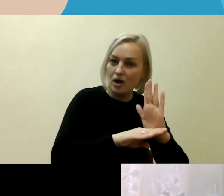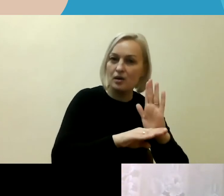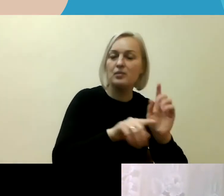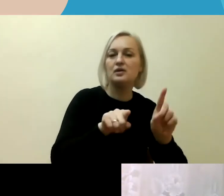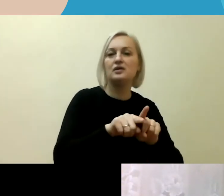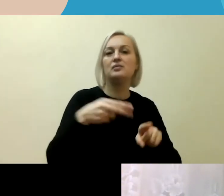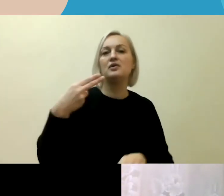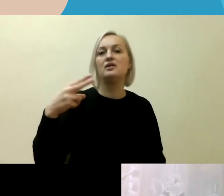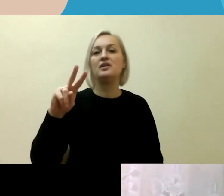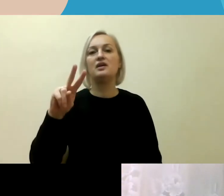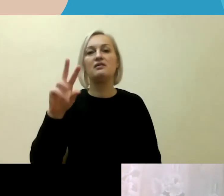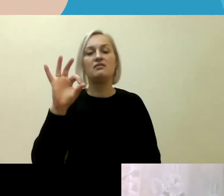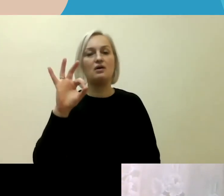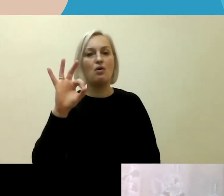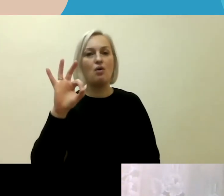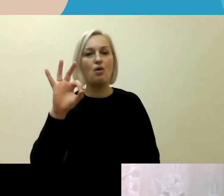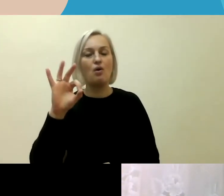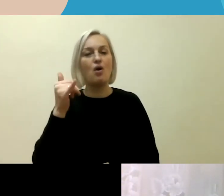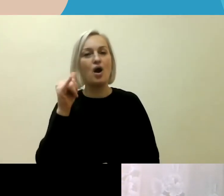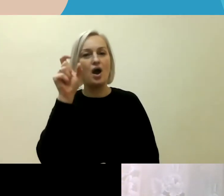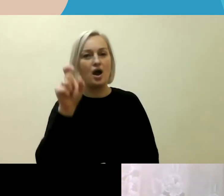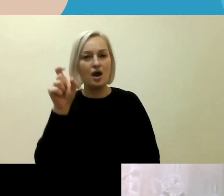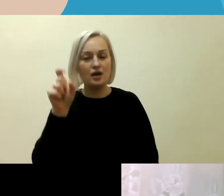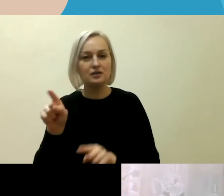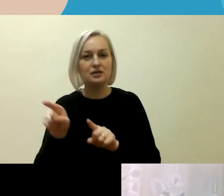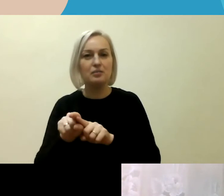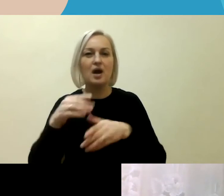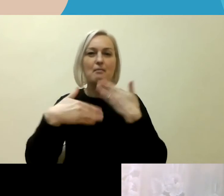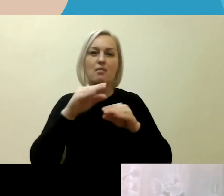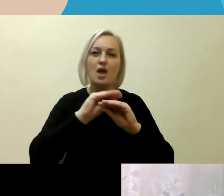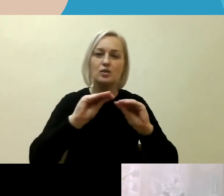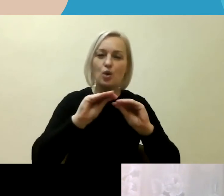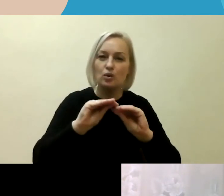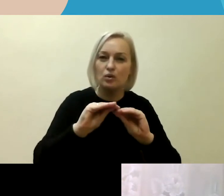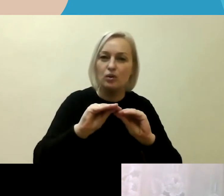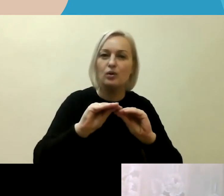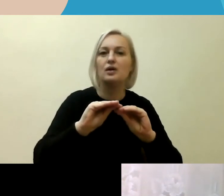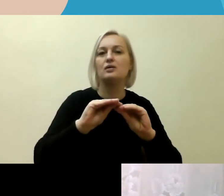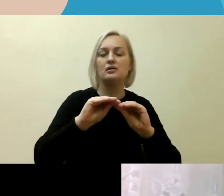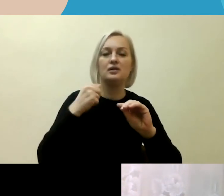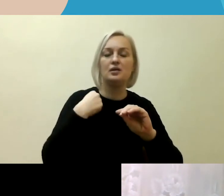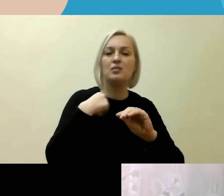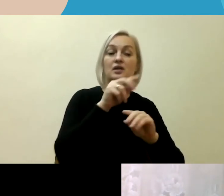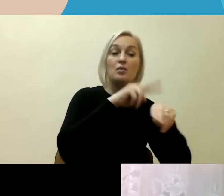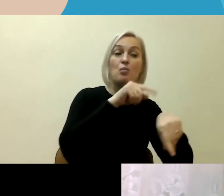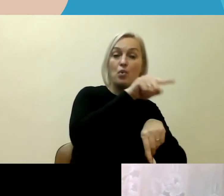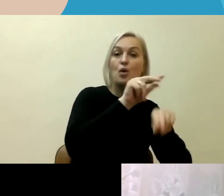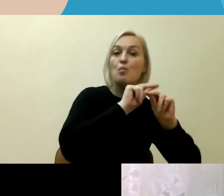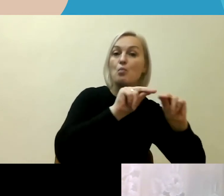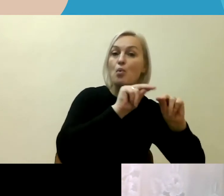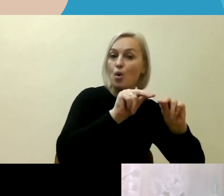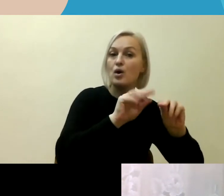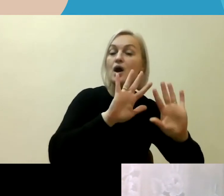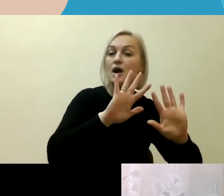organizacijų ekspertai ruošiami ir metodologiją, pagal kurią pareigūnai mokomi, taip pat jau